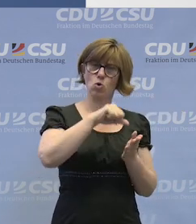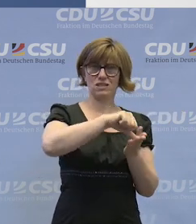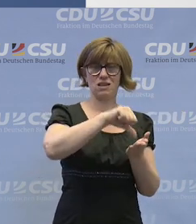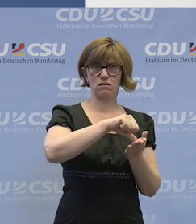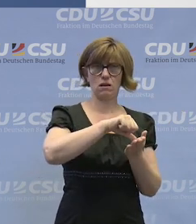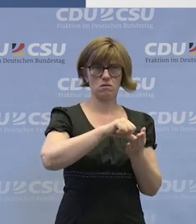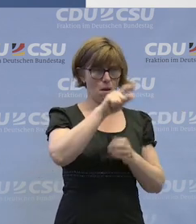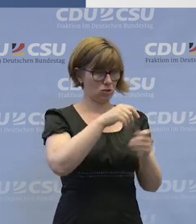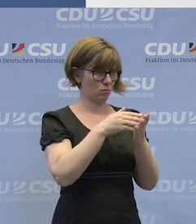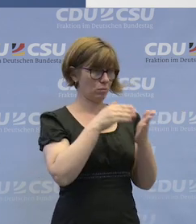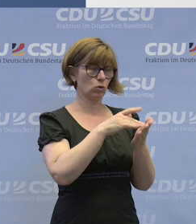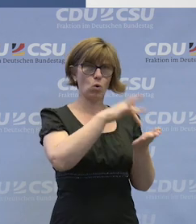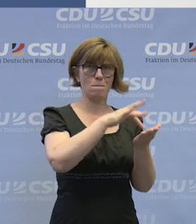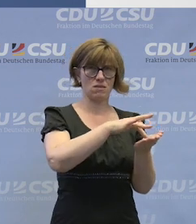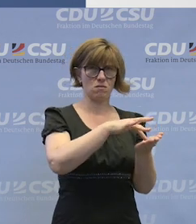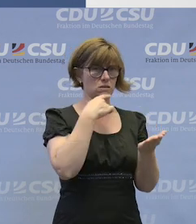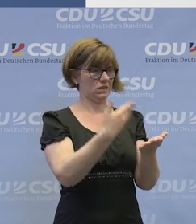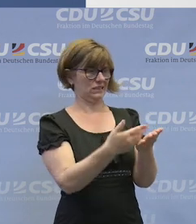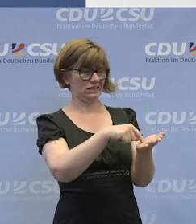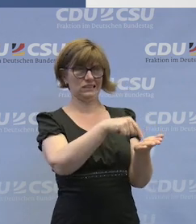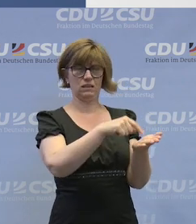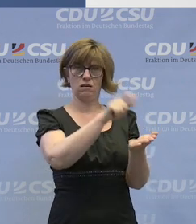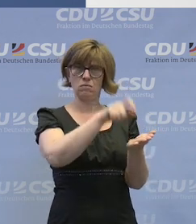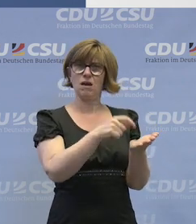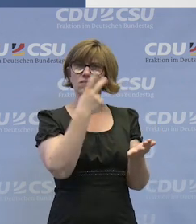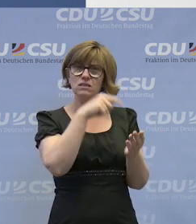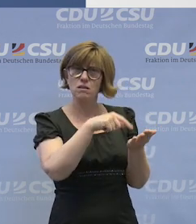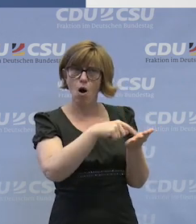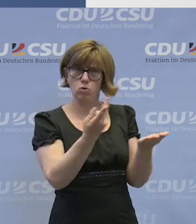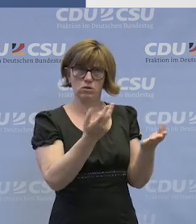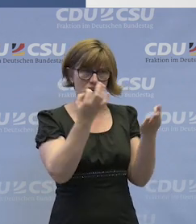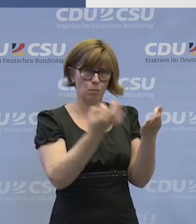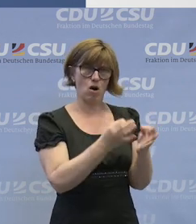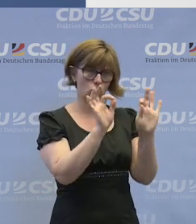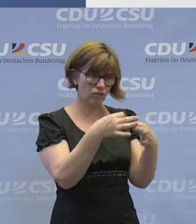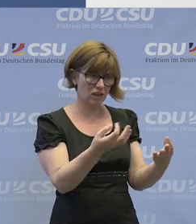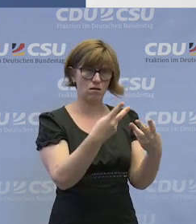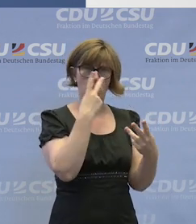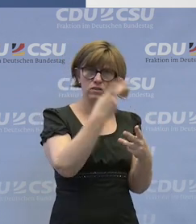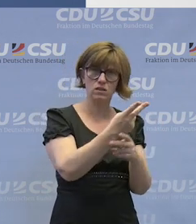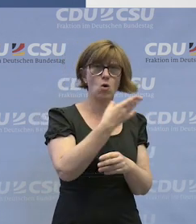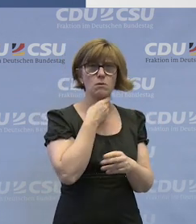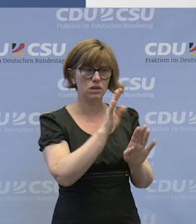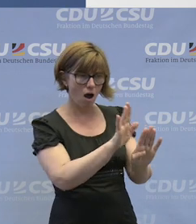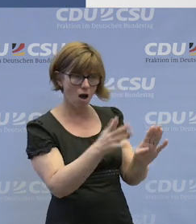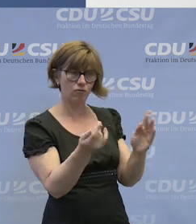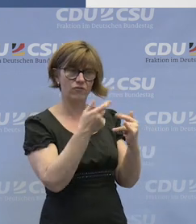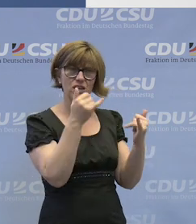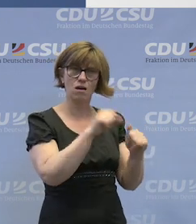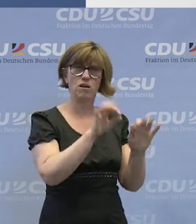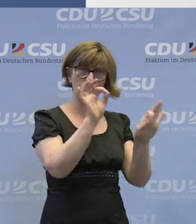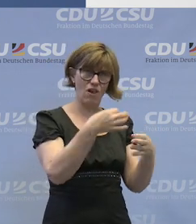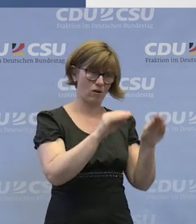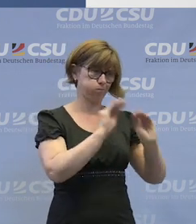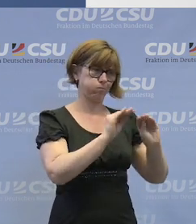tatsächlich den behinderten Menschen ins Blickfeld und sagt so, wo sind dessen Fähigkeiten, wo sind seine Bedarfe, wie kann man ihn so